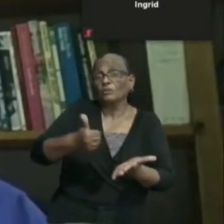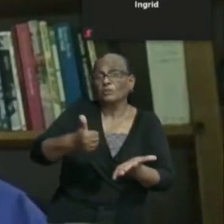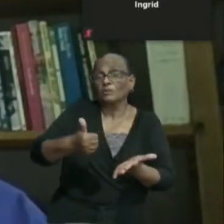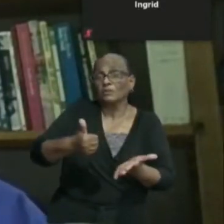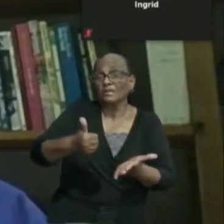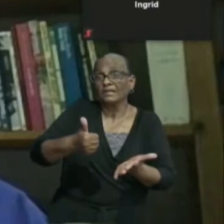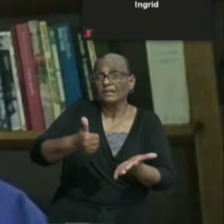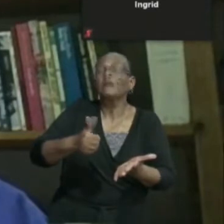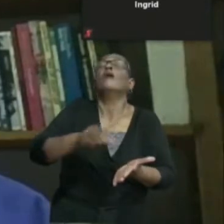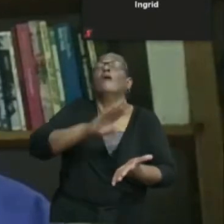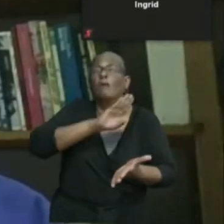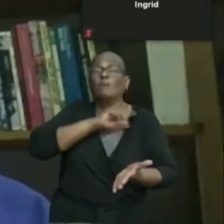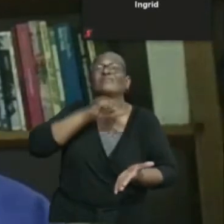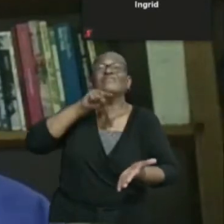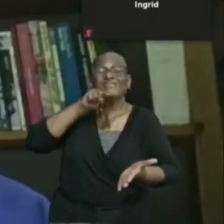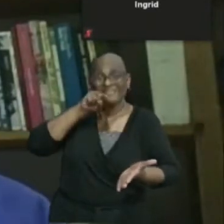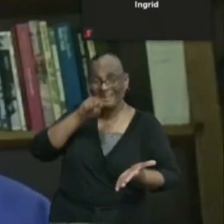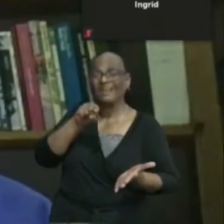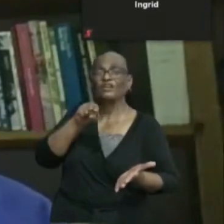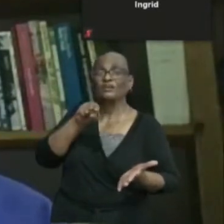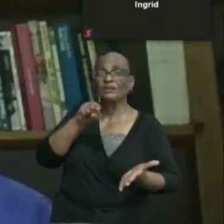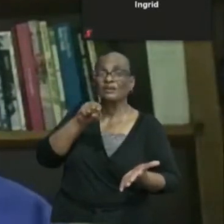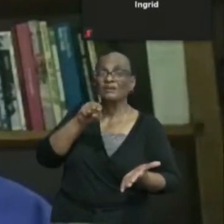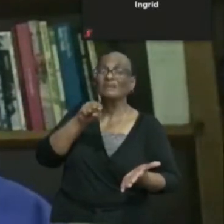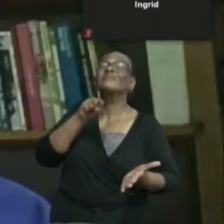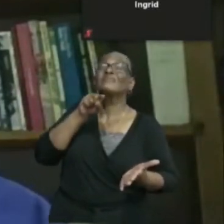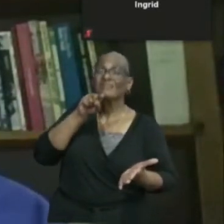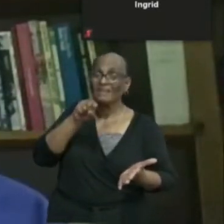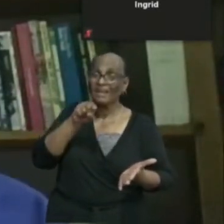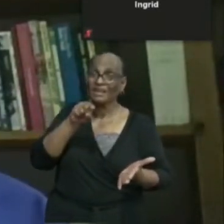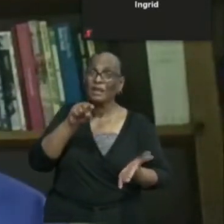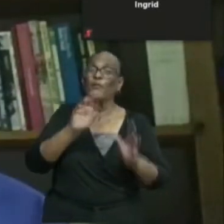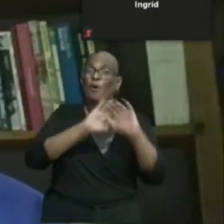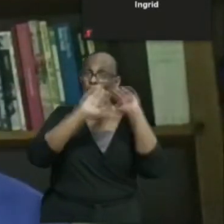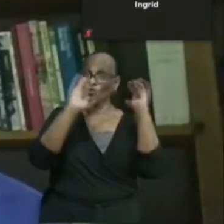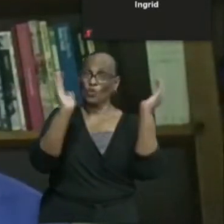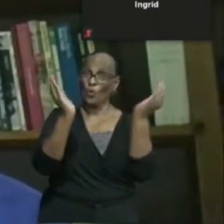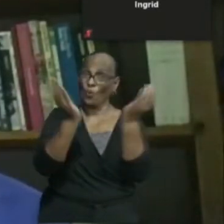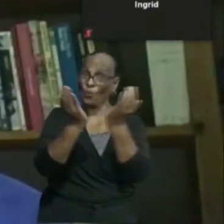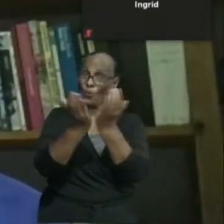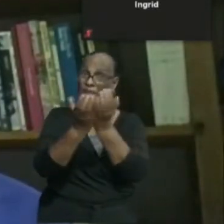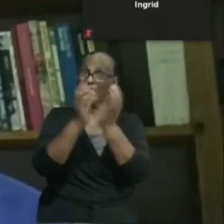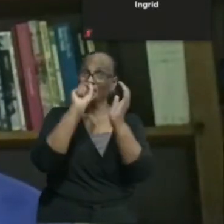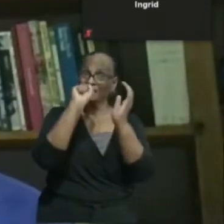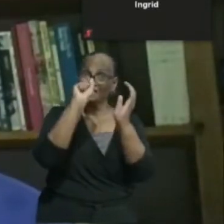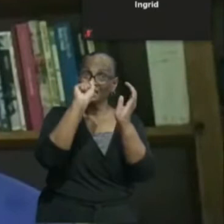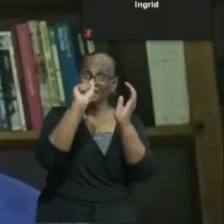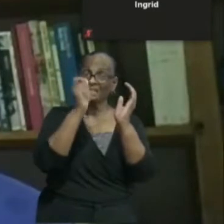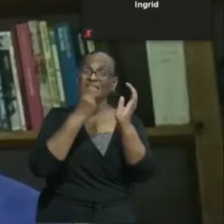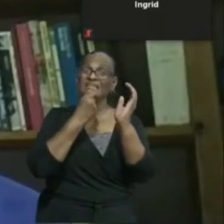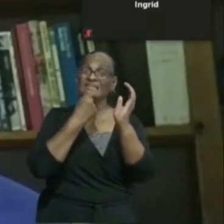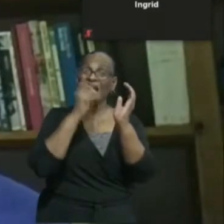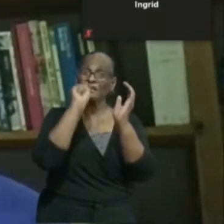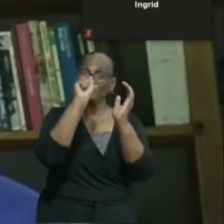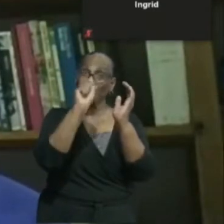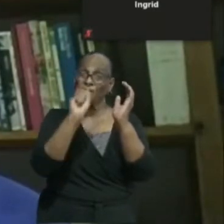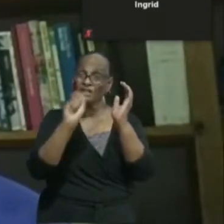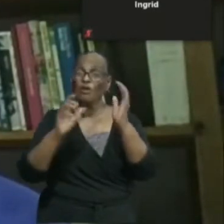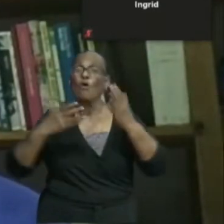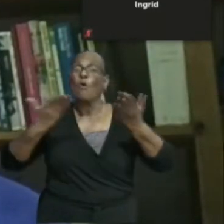En ook daar hebben we, is er genoeg data in de wereld over hoe veilig dat is voor